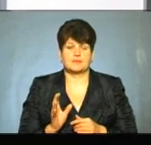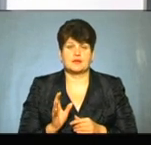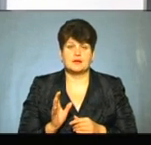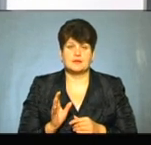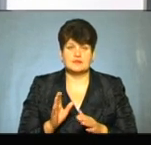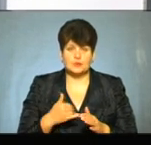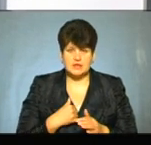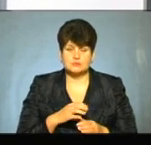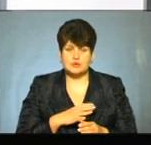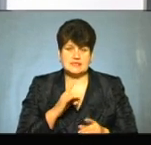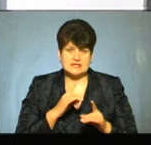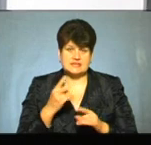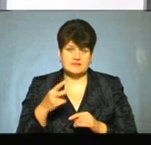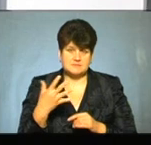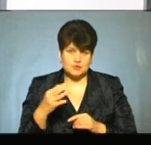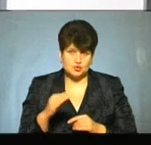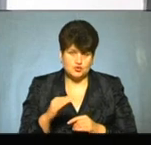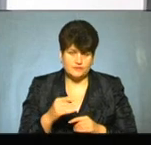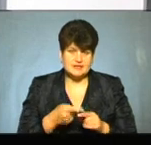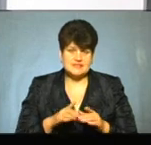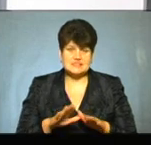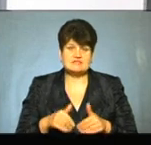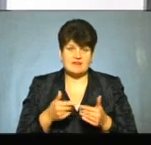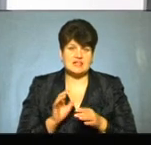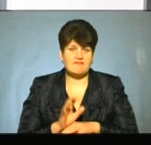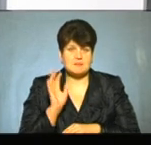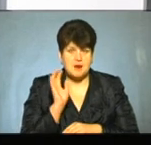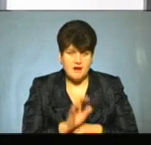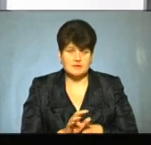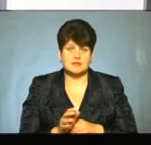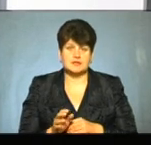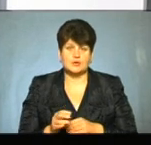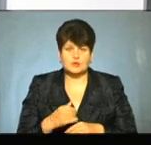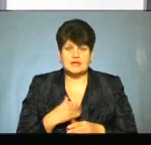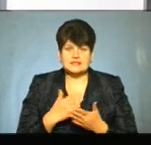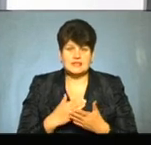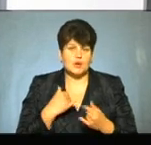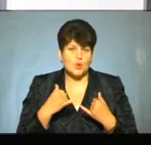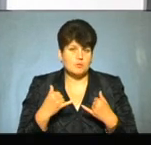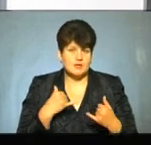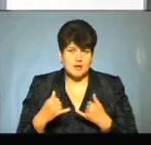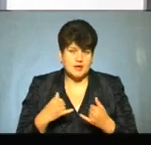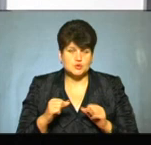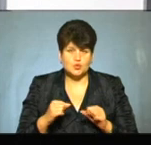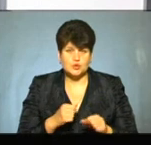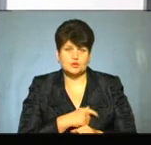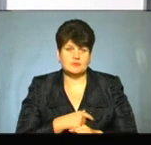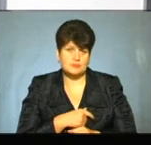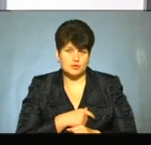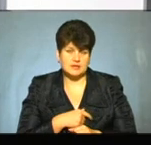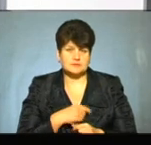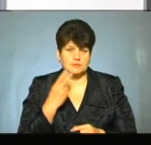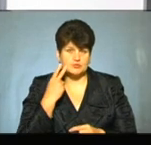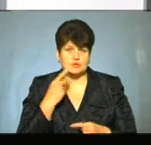України. У нас була сесія 25 жовтня. Всі ці звернення відправлені. Більше в нас є комунікація постійна з урядом і з депутатами.